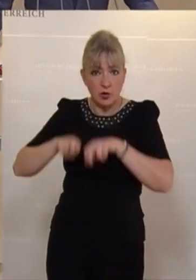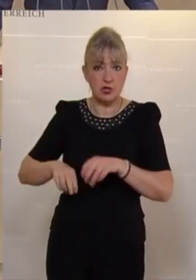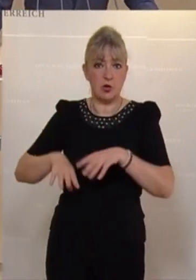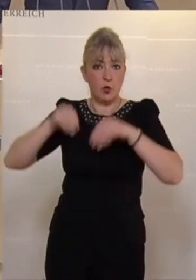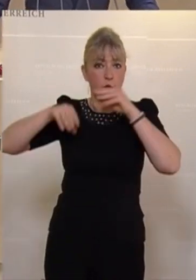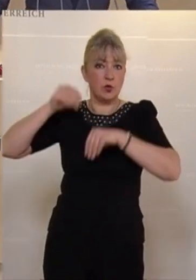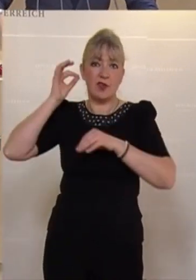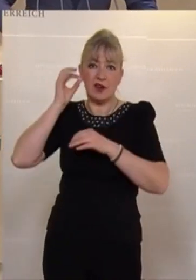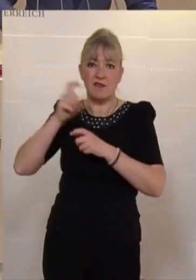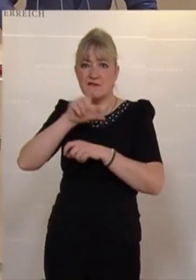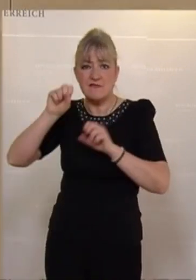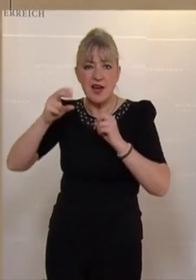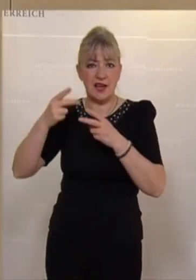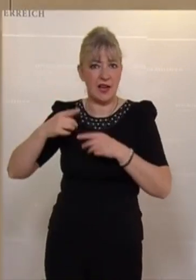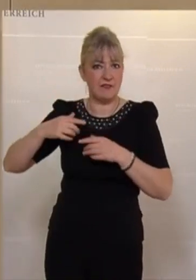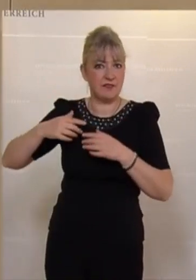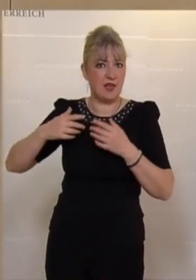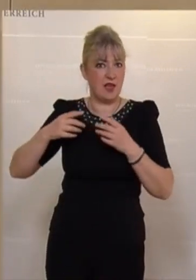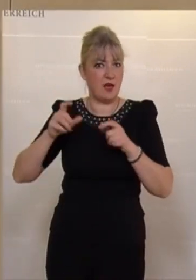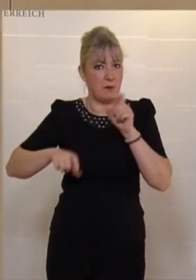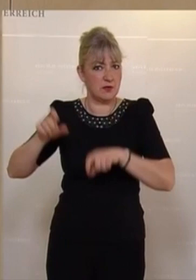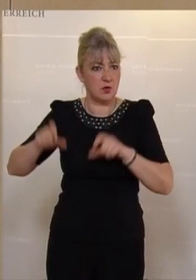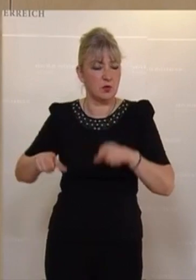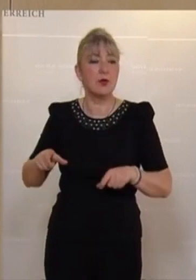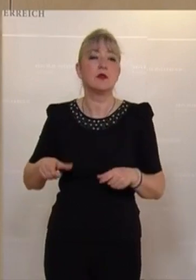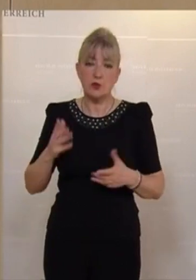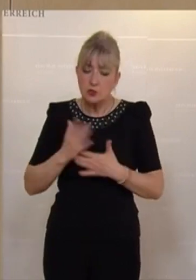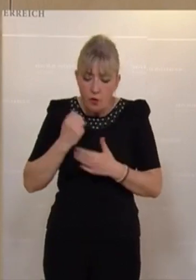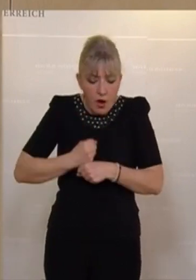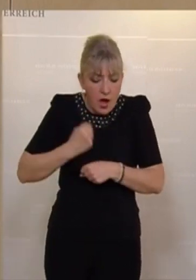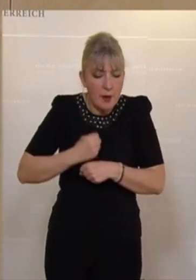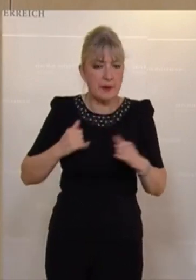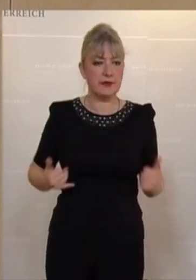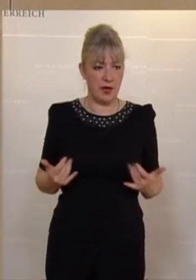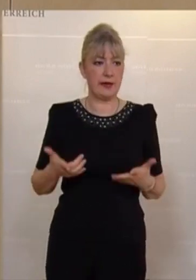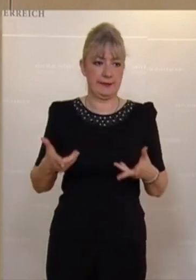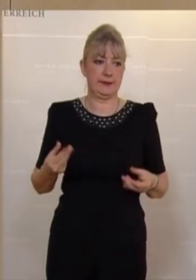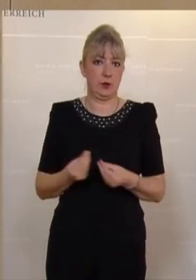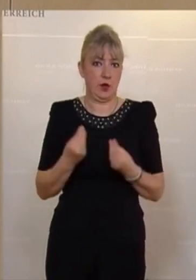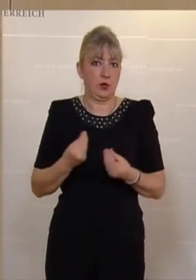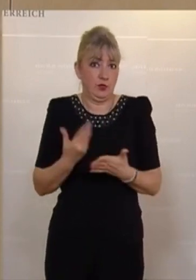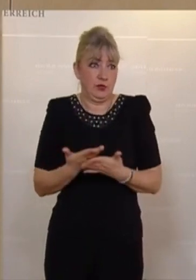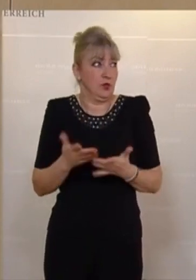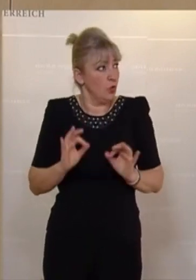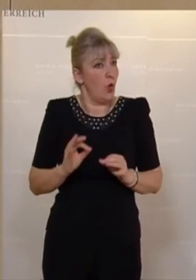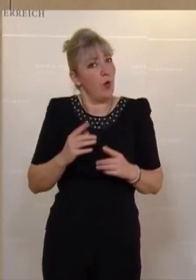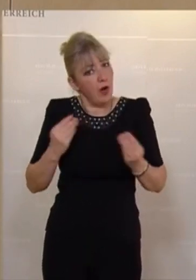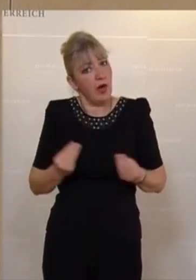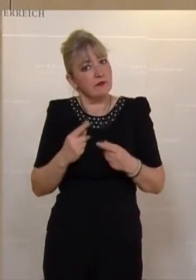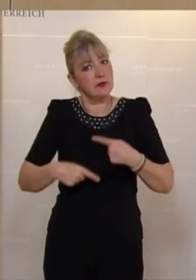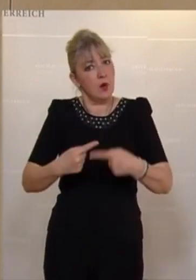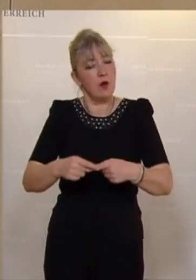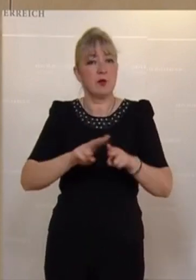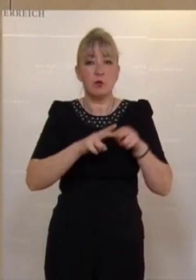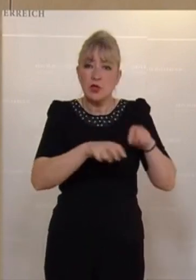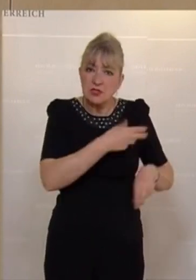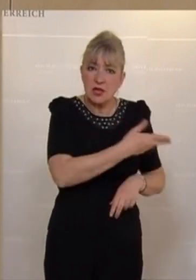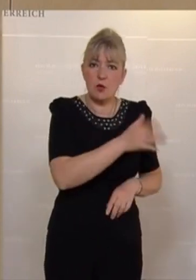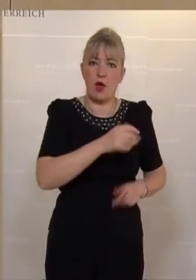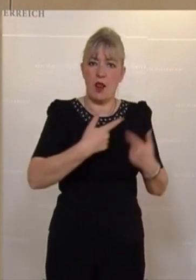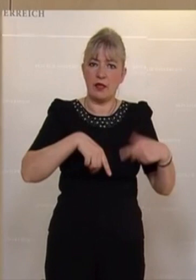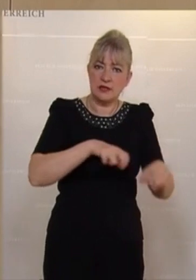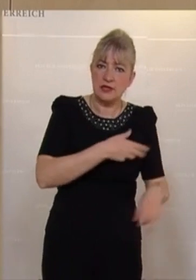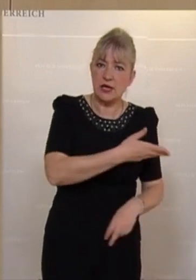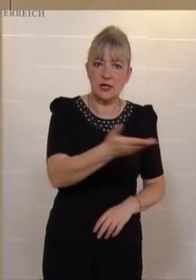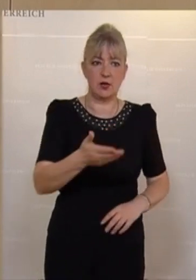die Gründerinnen, die Fachkräfte, die sind schon längst an der Arbeit, die sind der Grund, warum es noch halbwegs läuft. Die Bundesregierung, aber auch